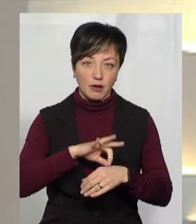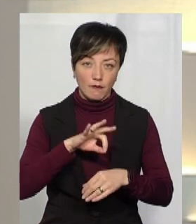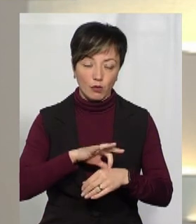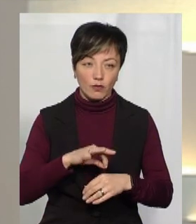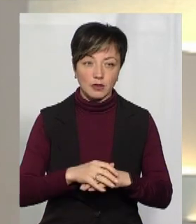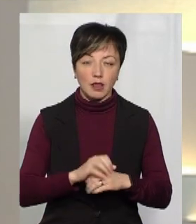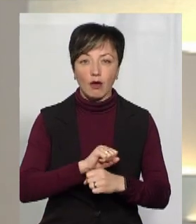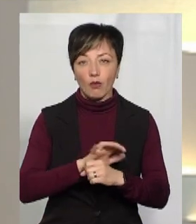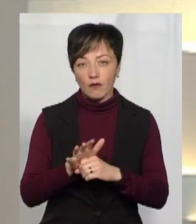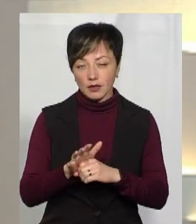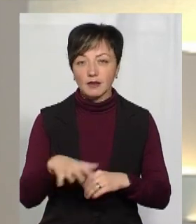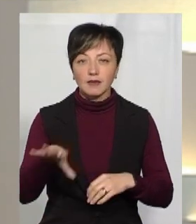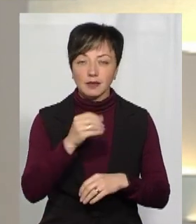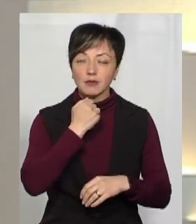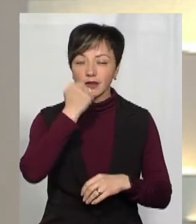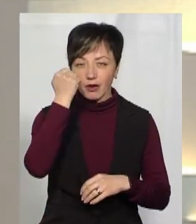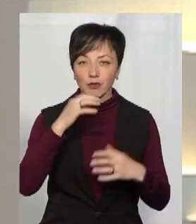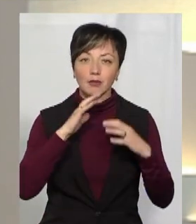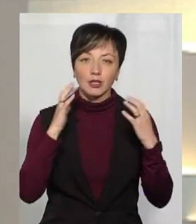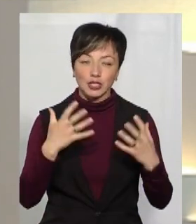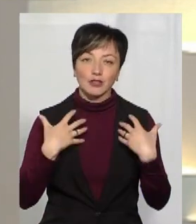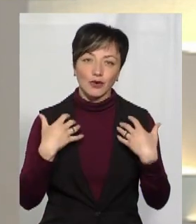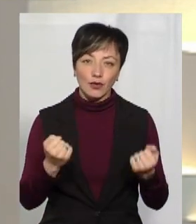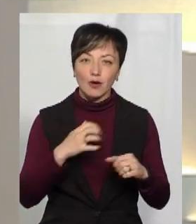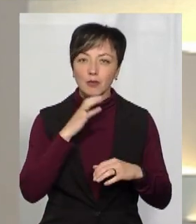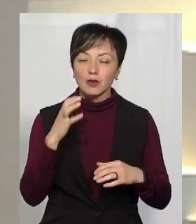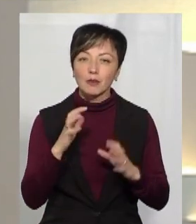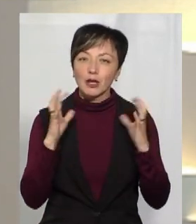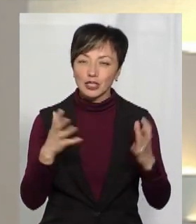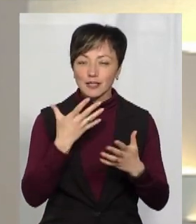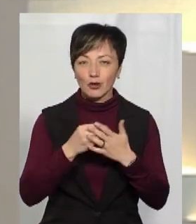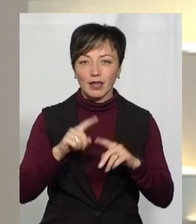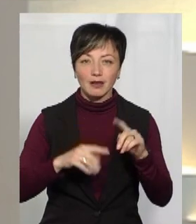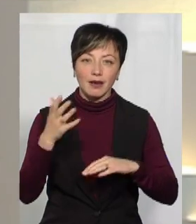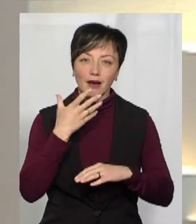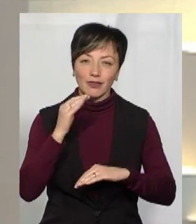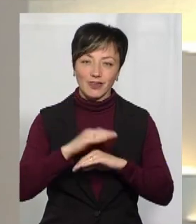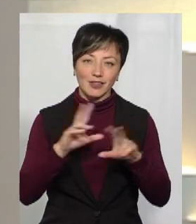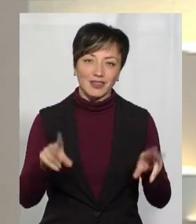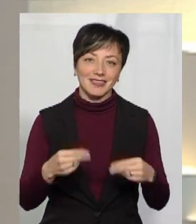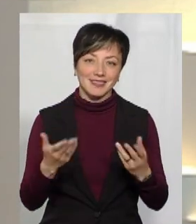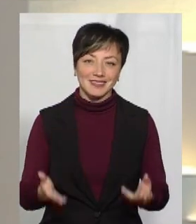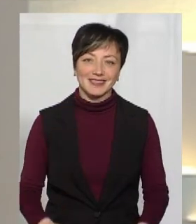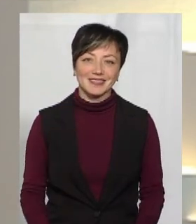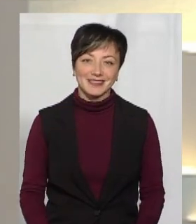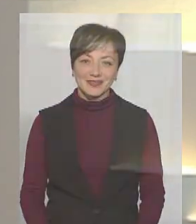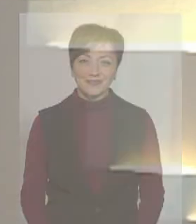захворюваністю на ковід. Всім дякую. Бережіть своє здоров'я, бережіть своїх рідних. Гарного вечора. Нехай щастить.